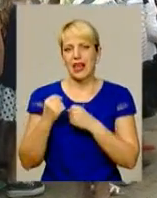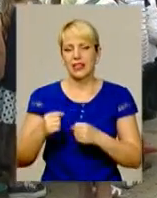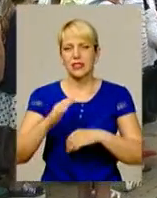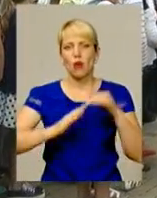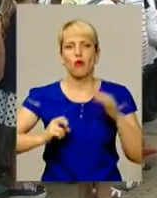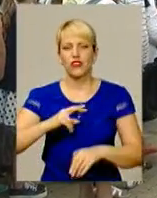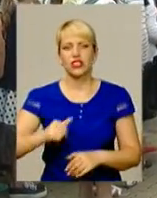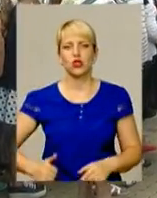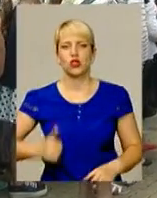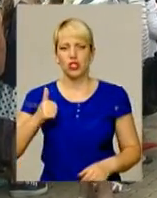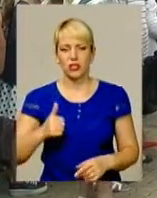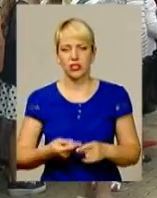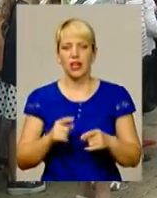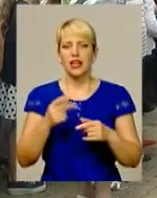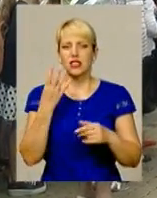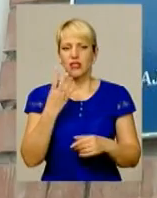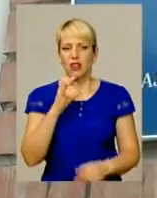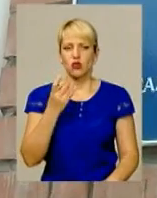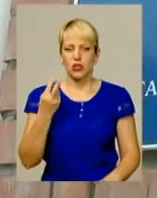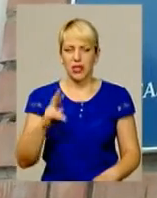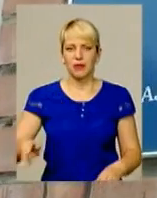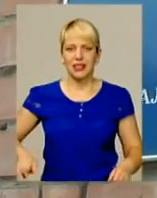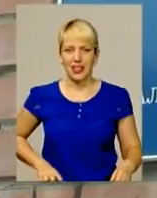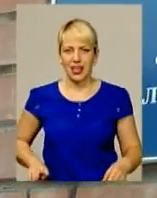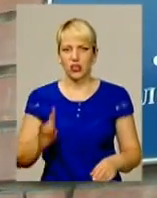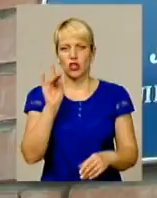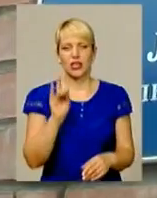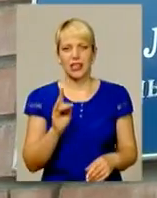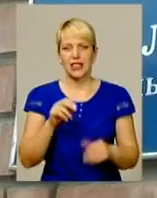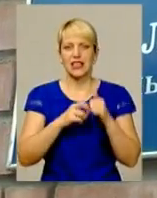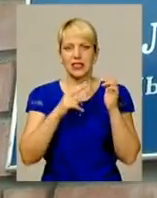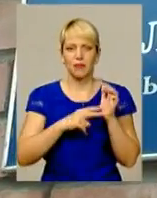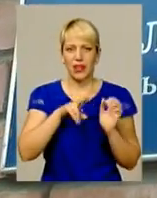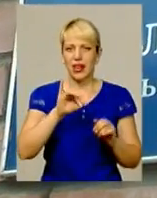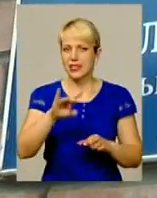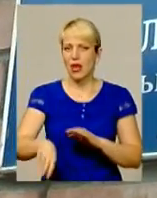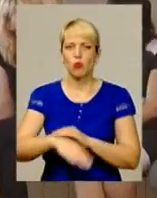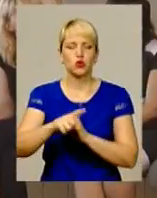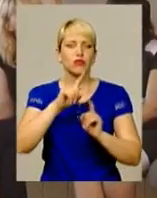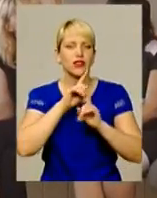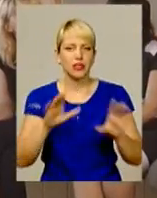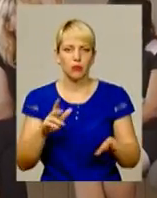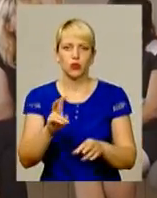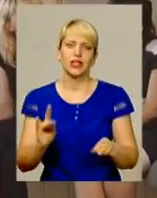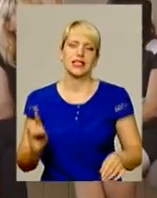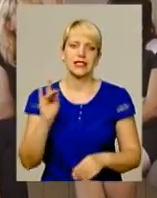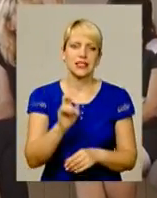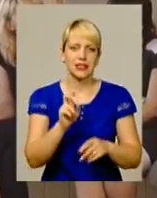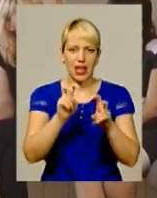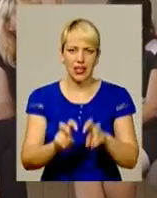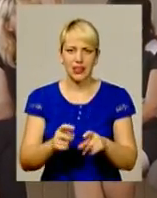Отож, вже з 4 серпня директорське крісло 17-го ліцею таки не пустуватиме. В нього сяде 35